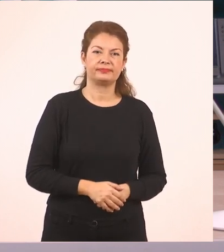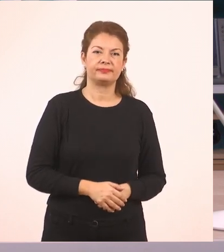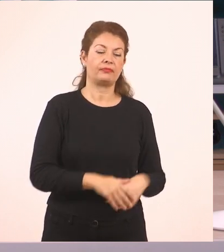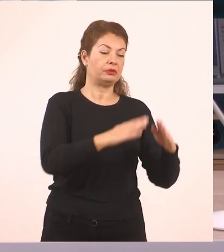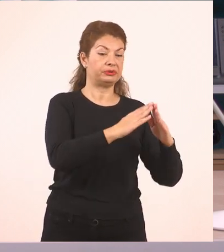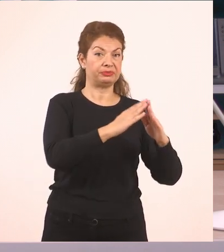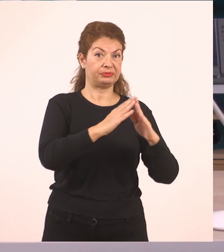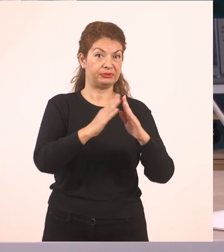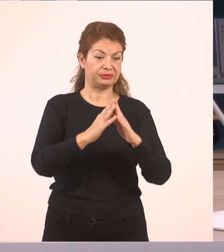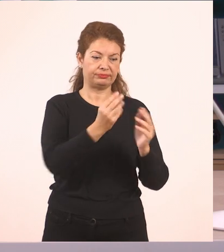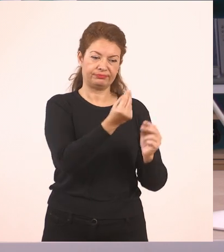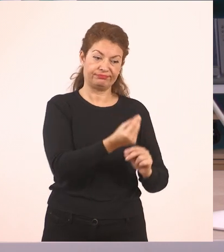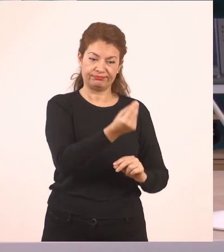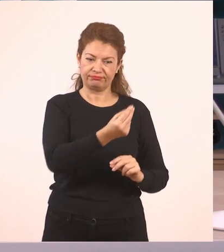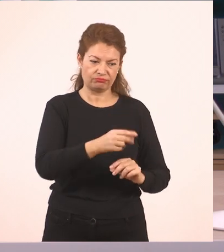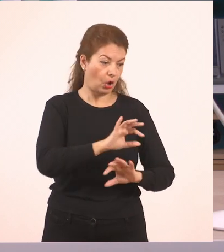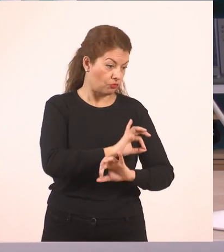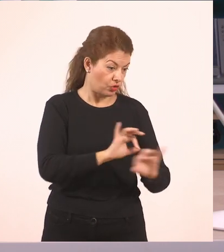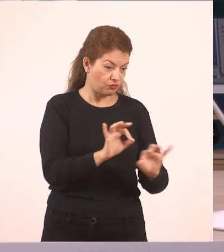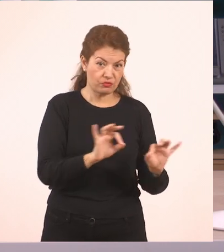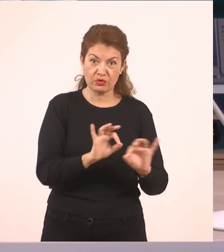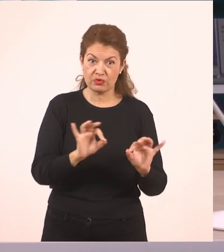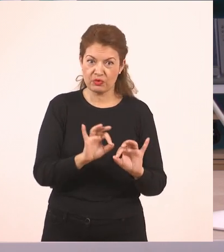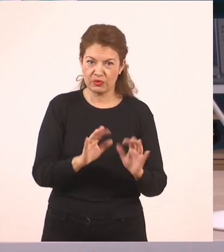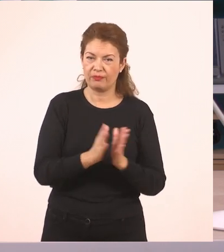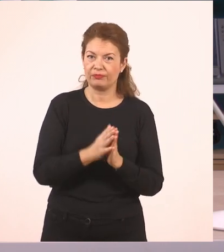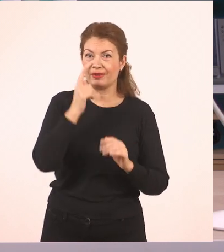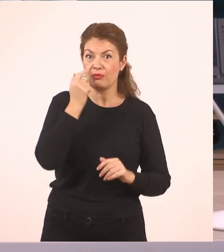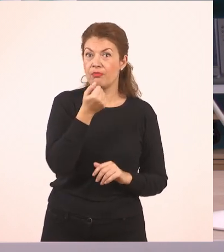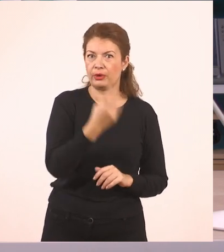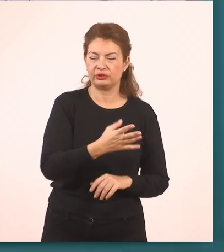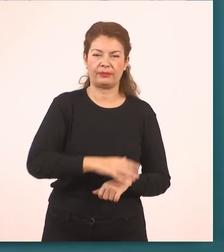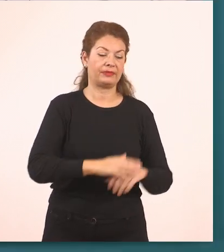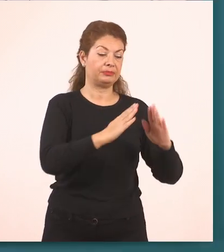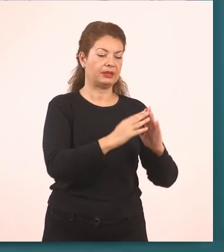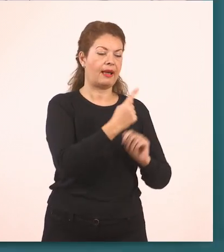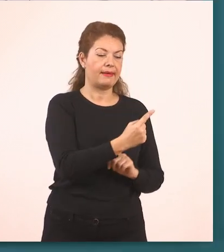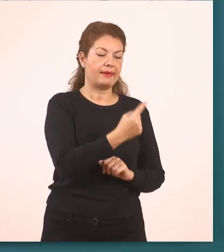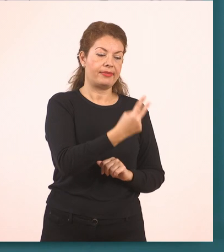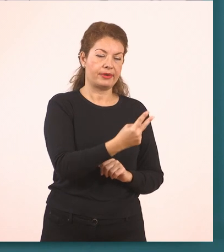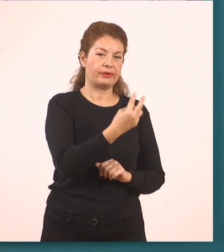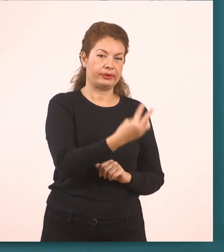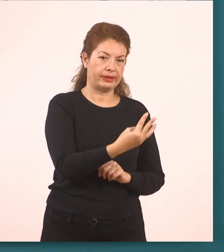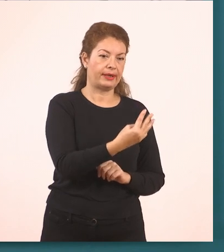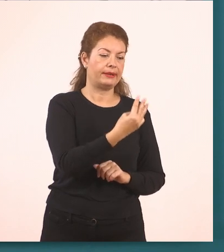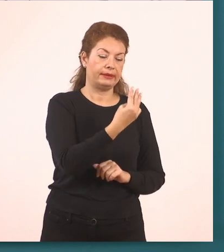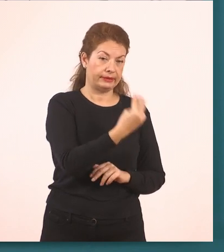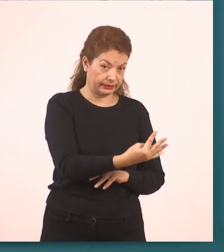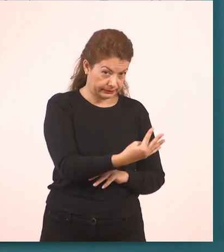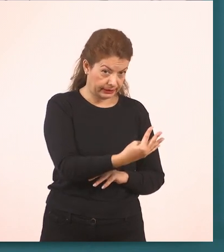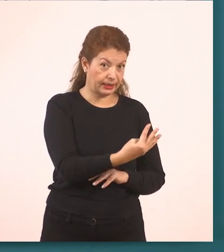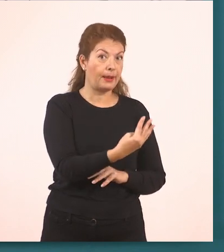Και θέλω να τους κρατώ όλους ικανοποιημένους. Και πάμε να μετρήσουμε. Ένα, δύο, τρία,